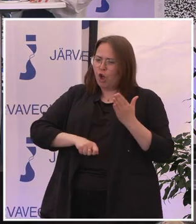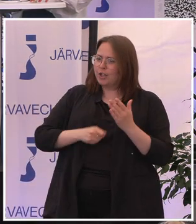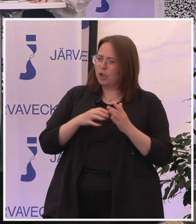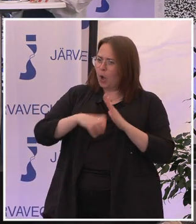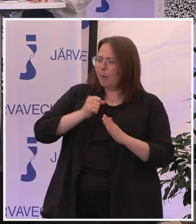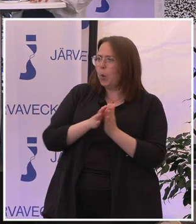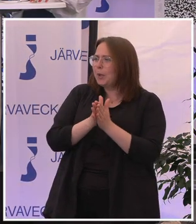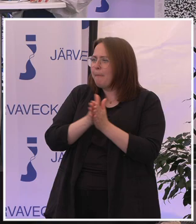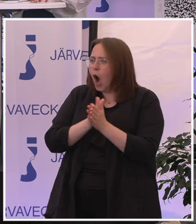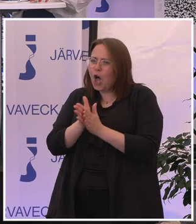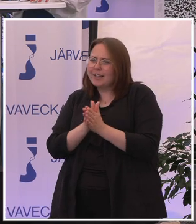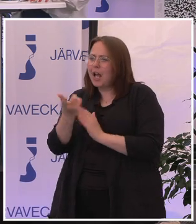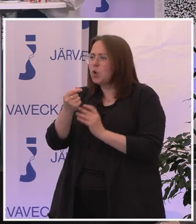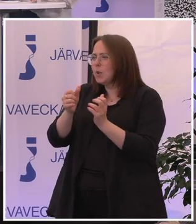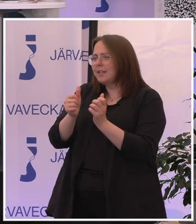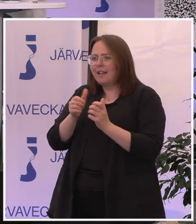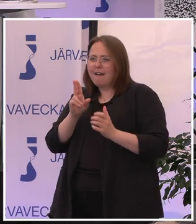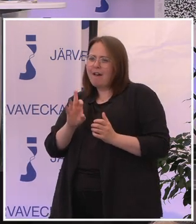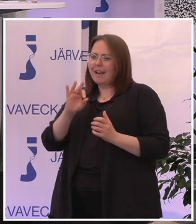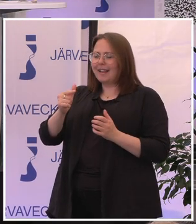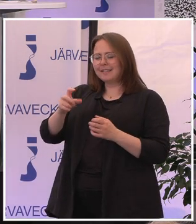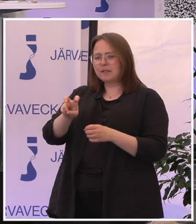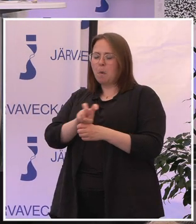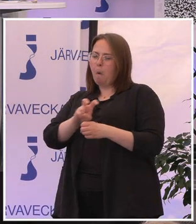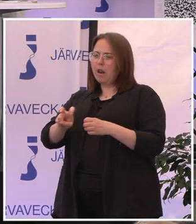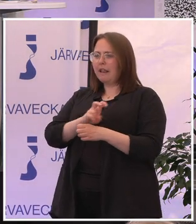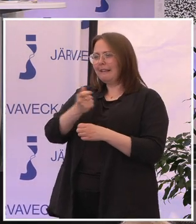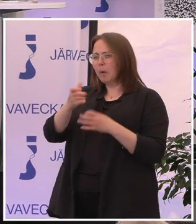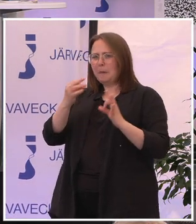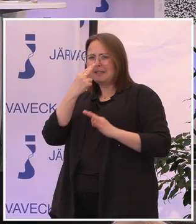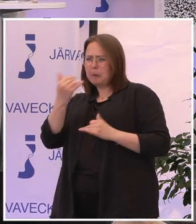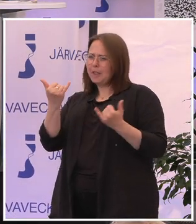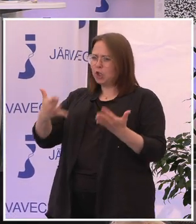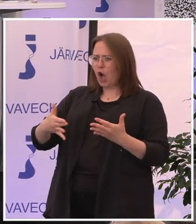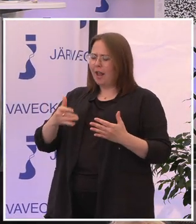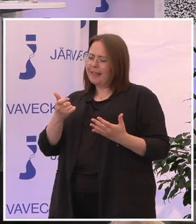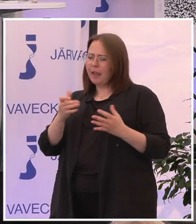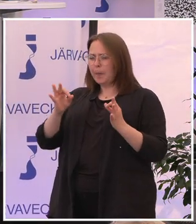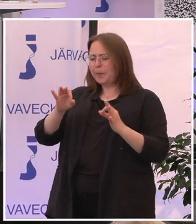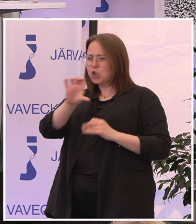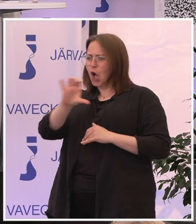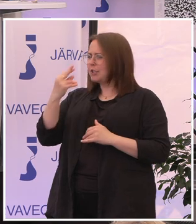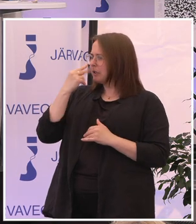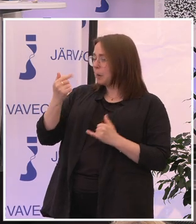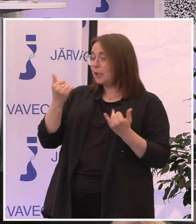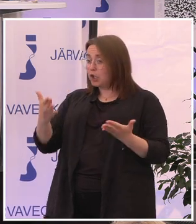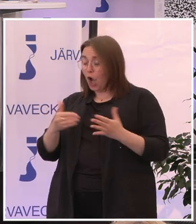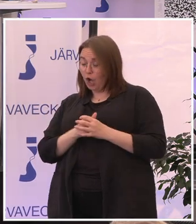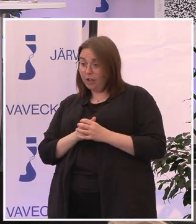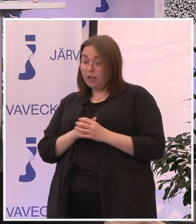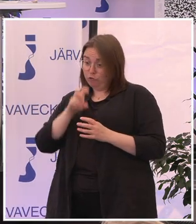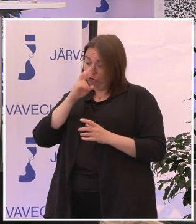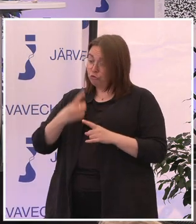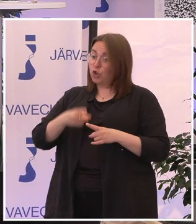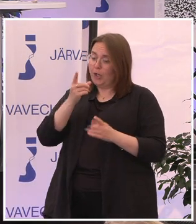och någon form av Karin, liksom verklighetscheck har jag på att säga. Hur ser det ut? Ta lite tempen. Hur ser det ut? Uppenbarligen